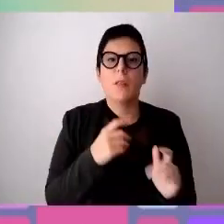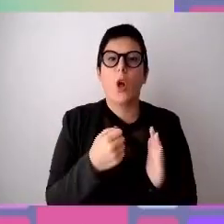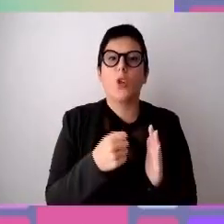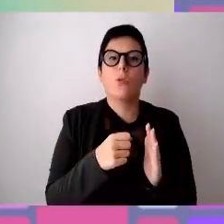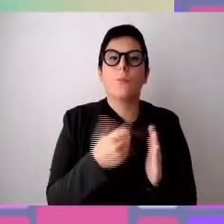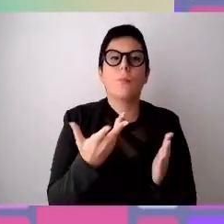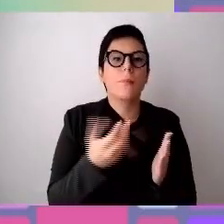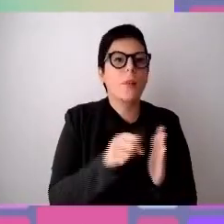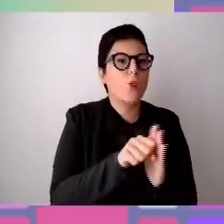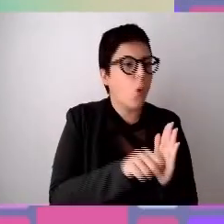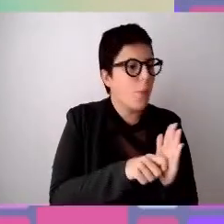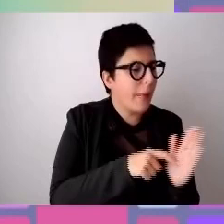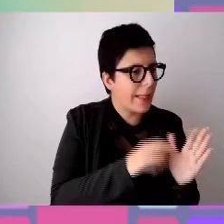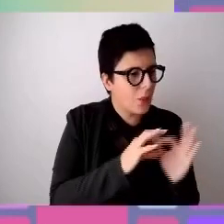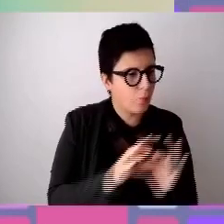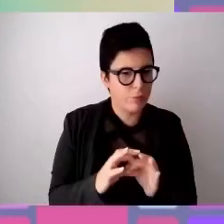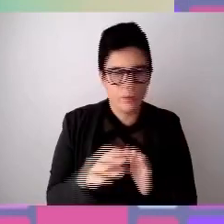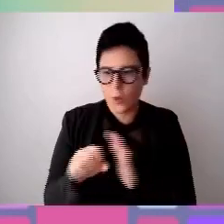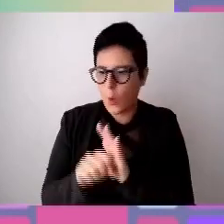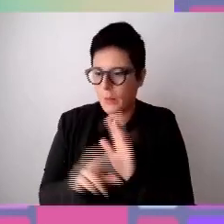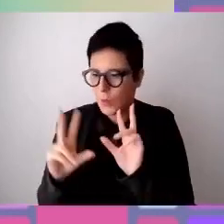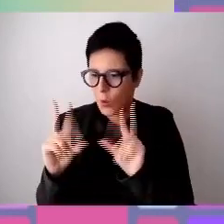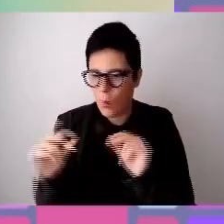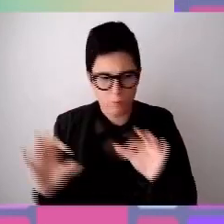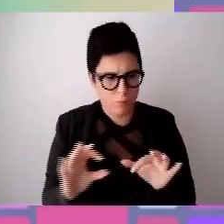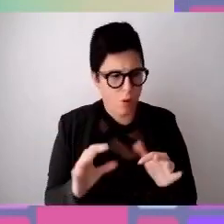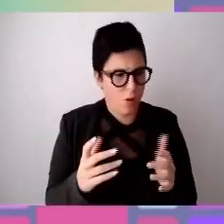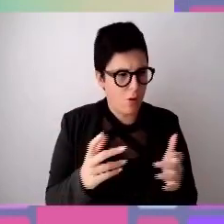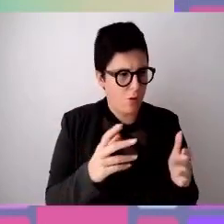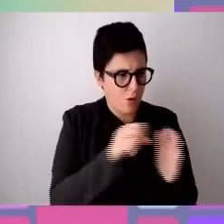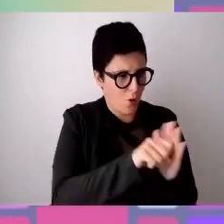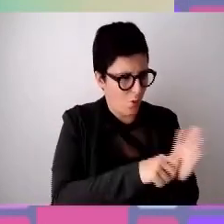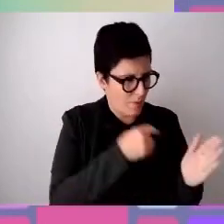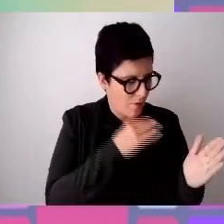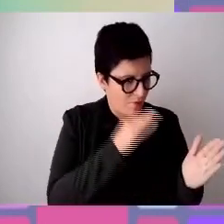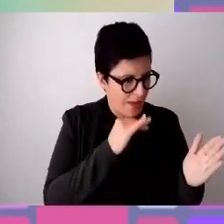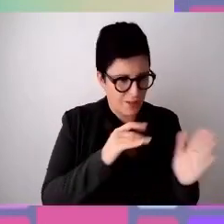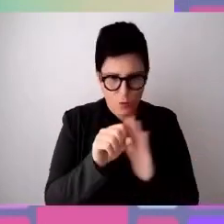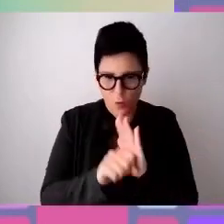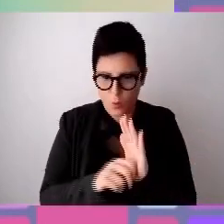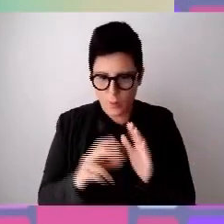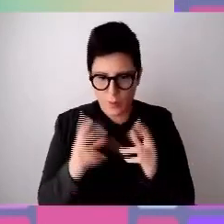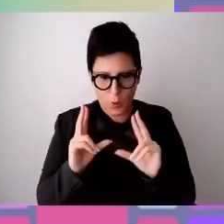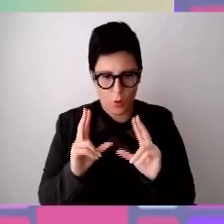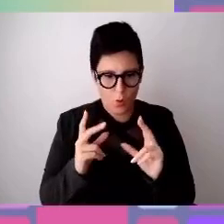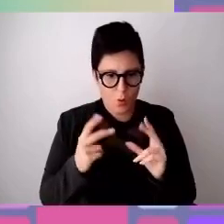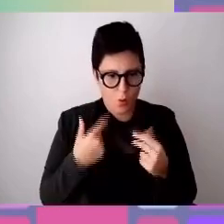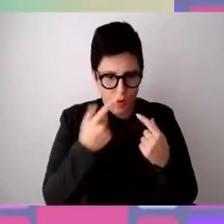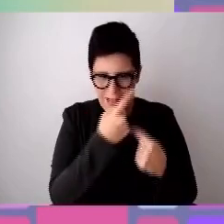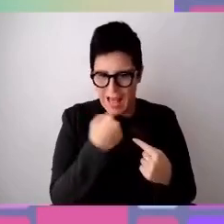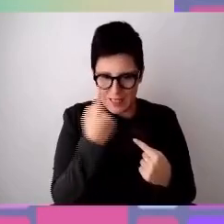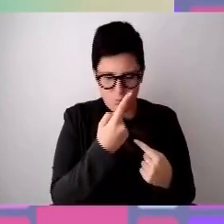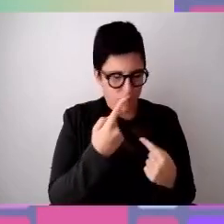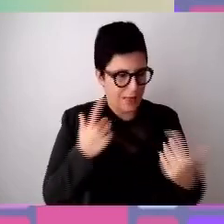conforme all'aspetto e quindi questo le mette in difficoltà nel superare la prima